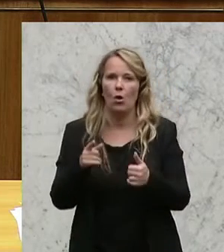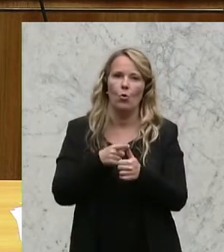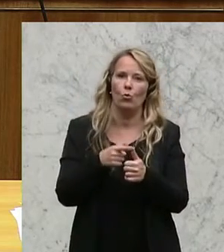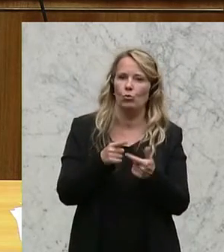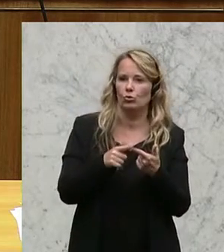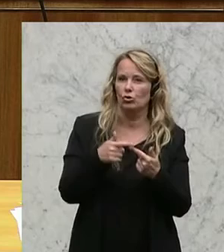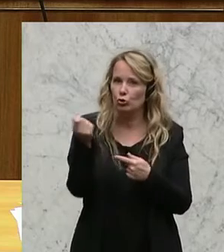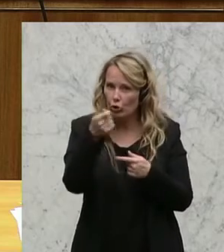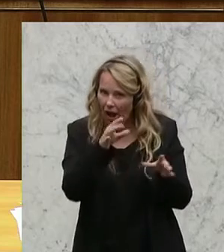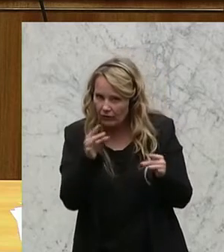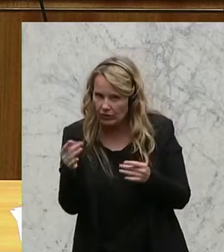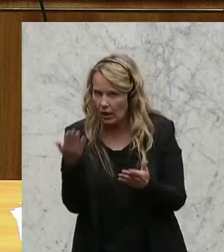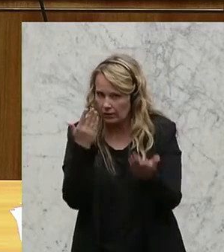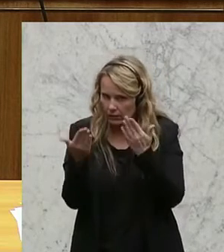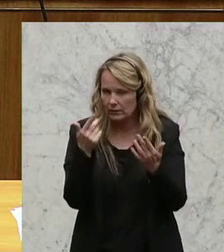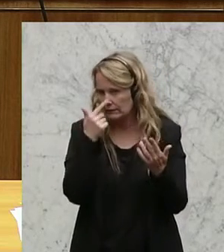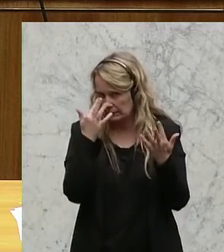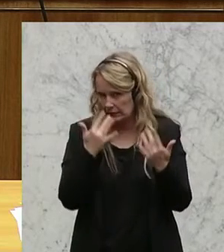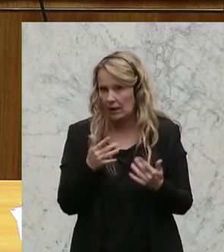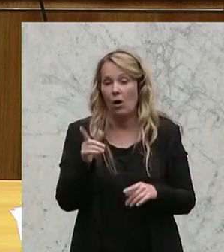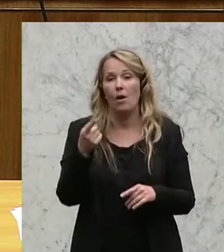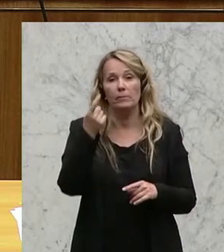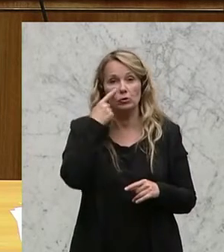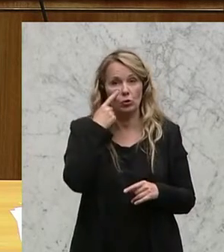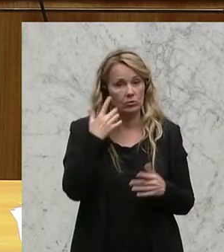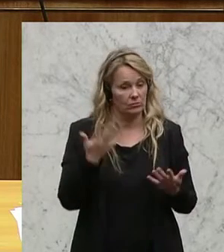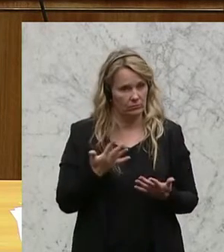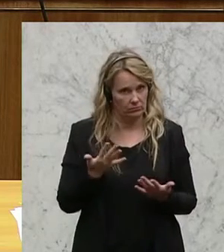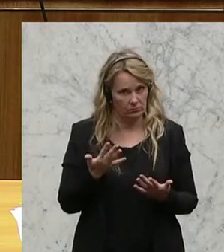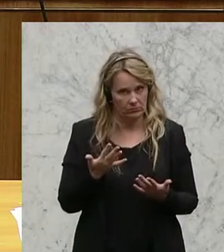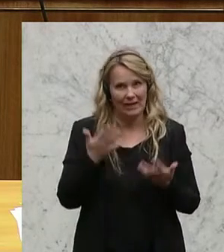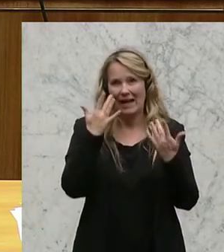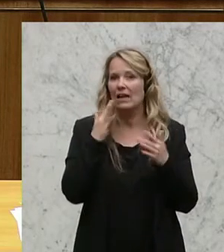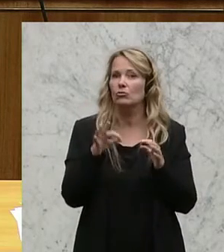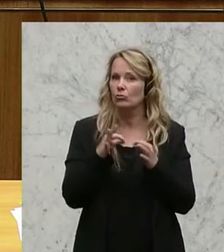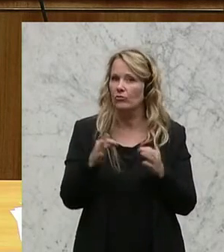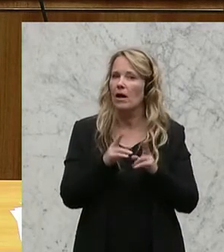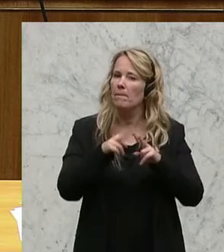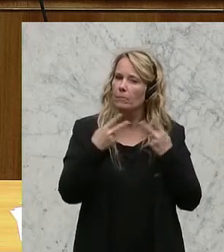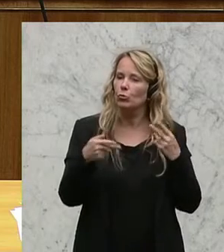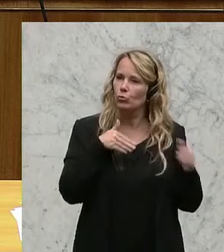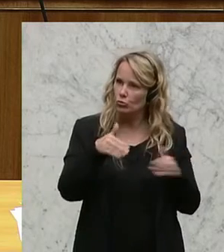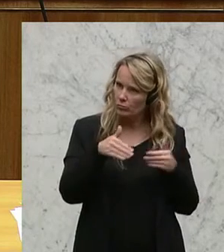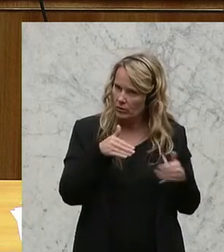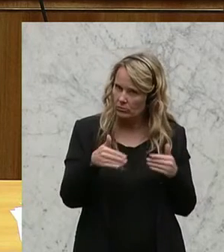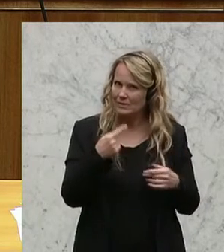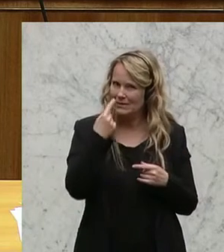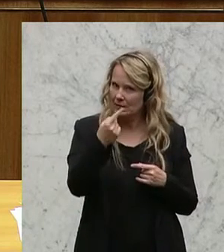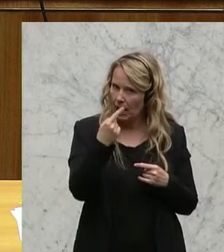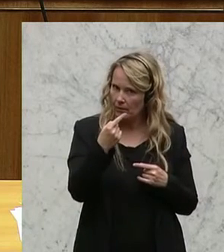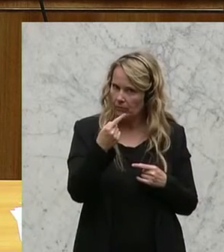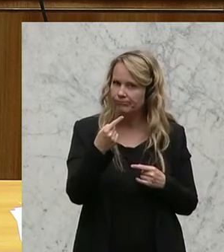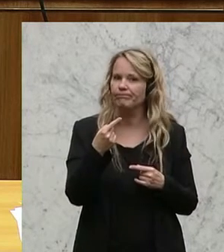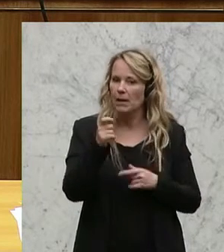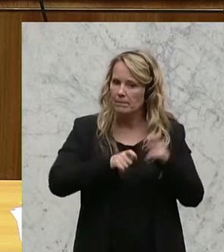nimmt. Insbesondere fiel dem Rechnungshof auf, dass sich das Bundesministerium zur Aufstockung